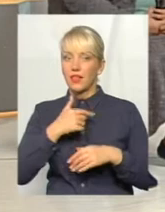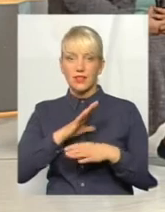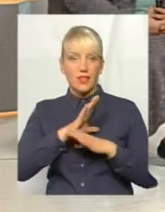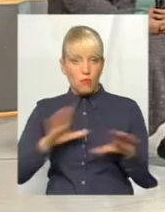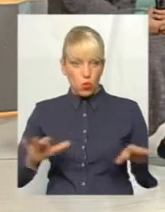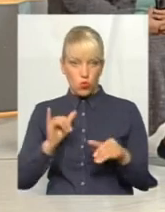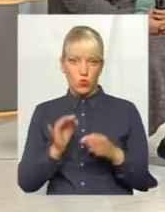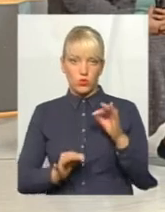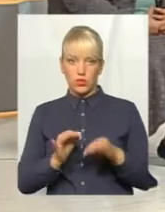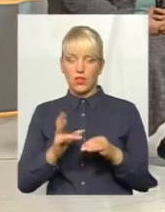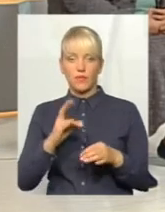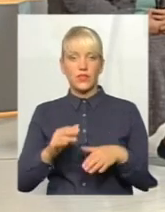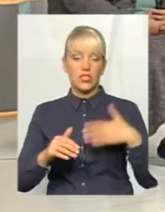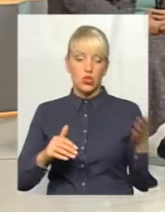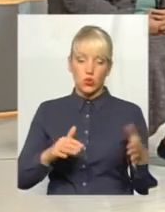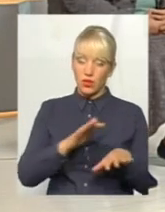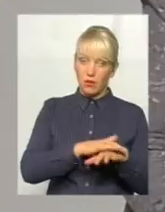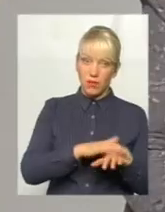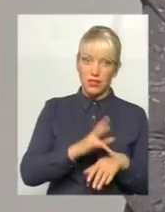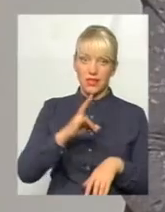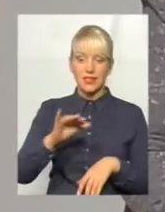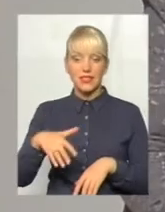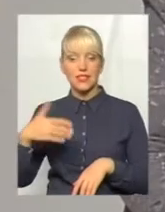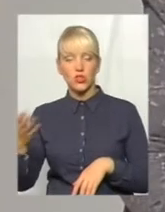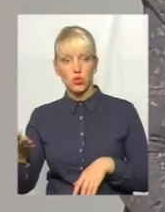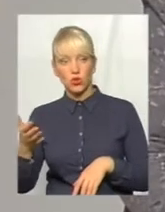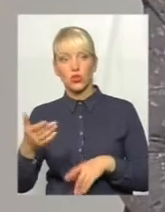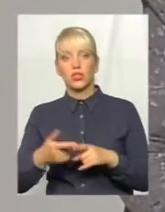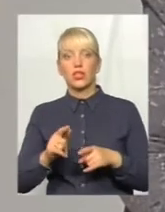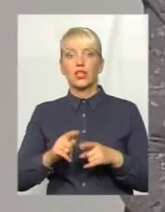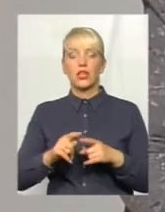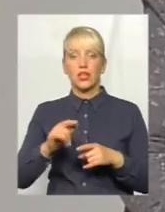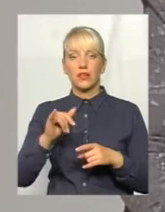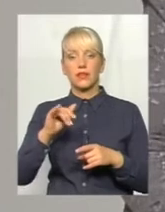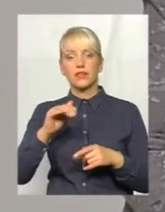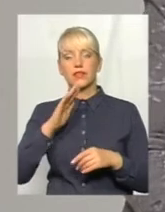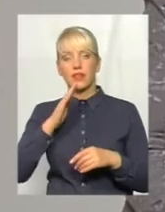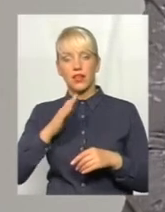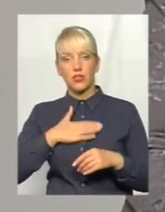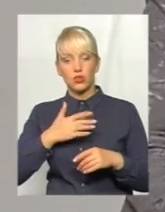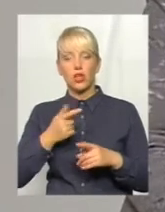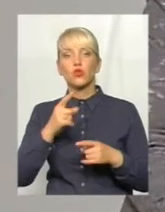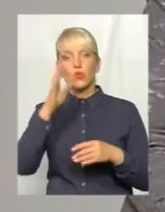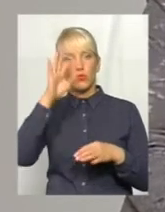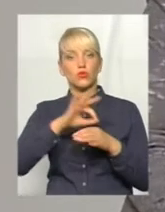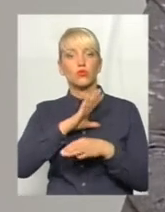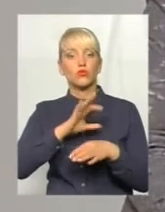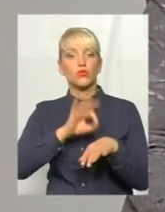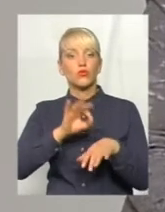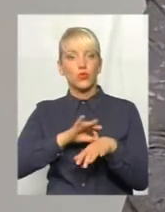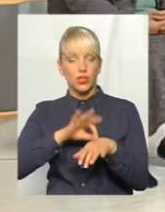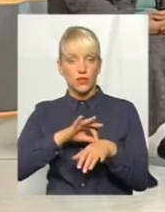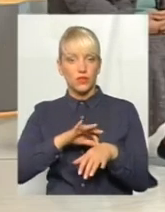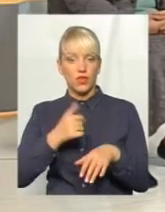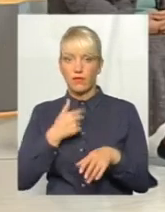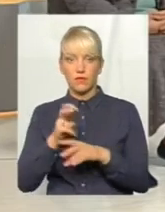ні з сторони банку, ні з нашої сторони не було, бо чоловік вже захворів і попав в лікарню. Це був великий шок